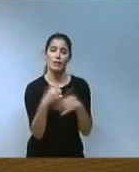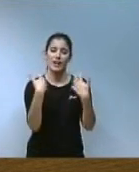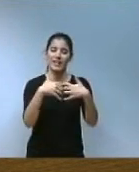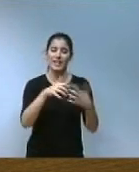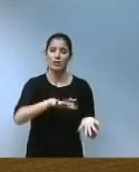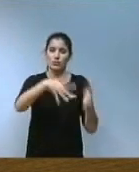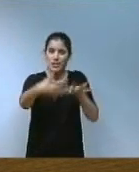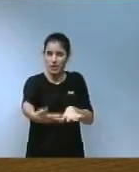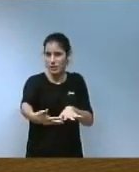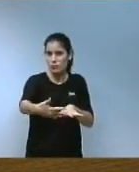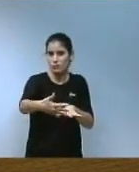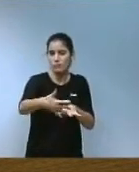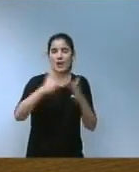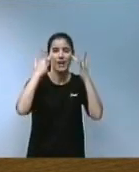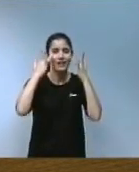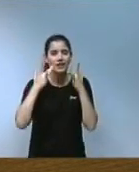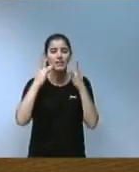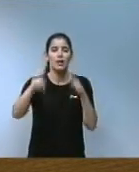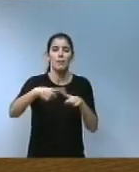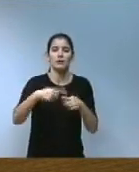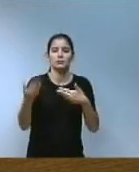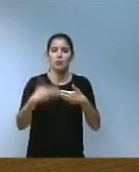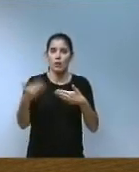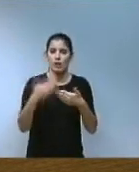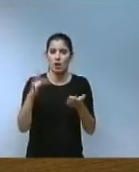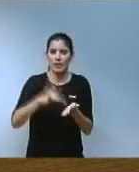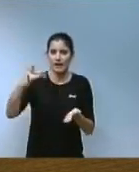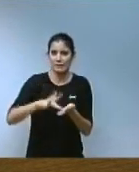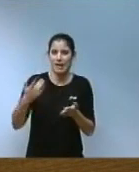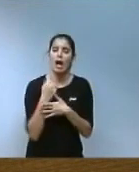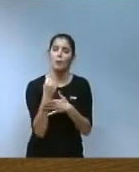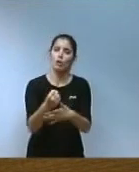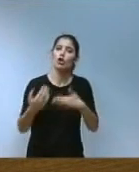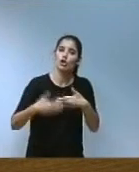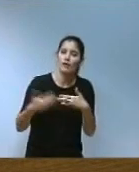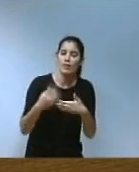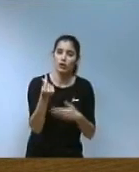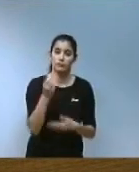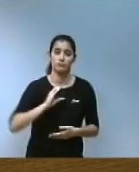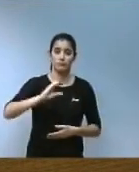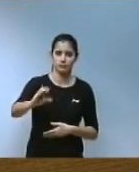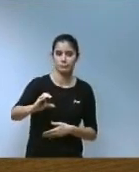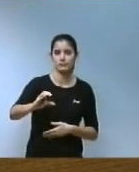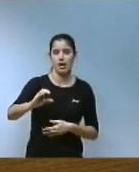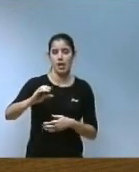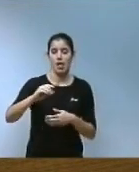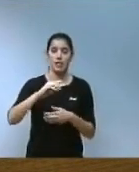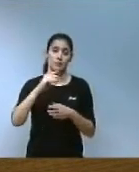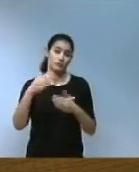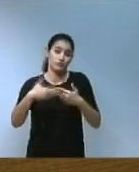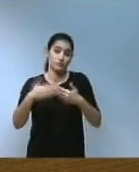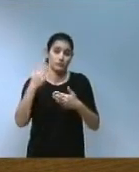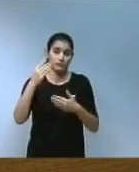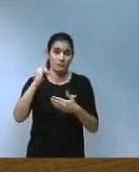amb una indústria neta i digitalitzada, amb el suport a la innovació, la inversió en actius tangibles i intangibles alhora que el